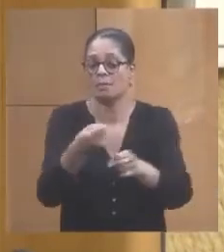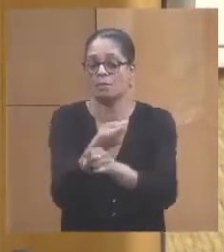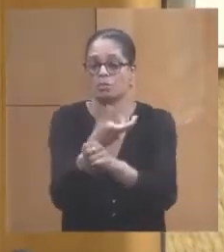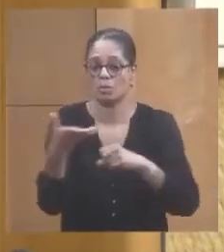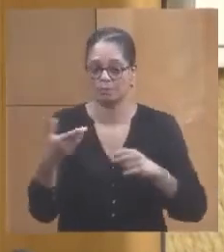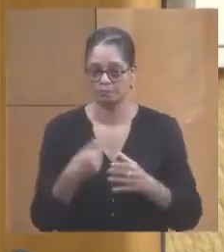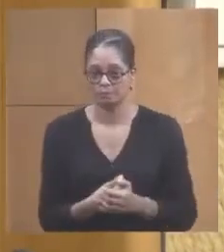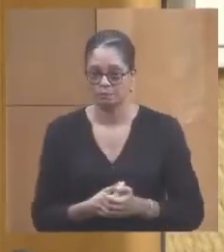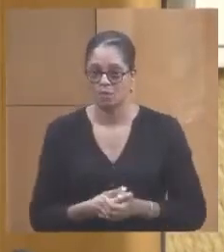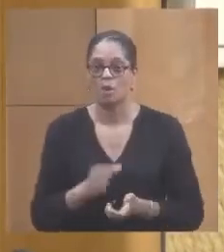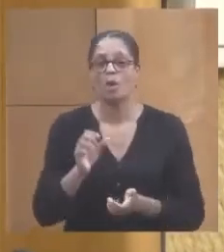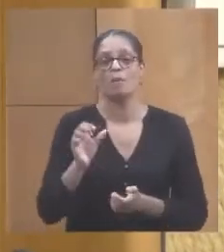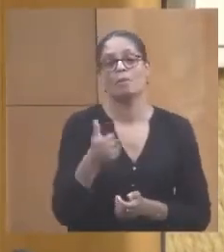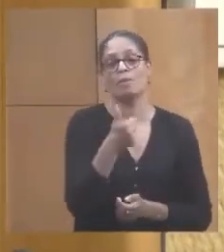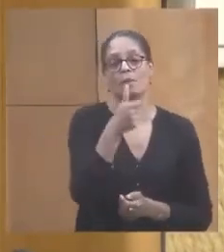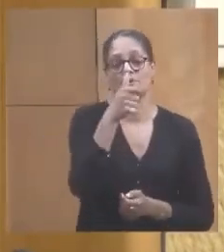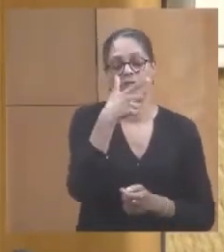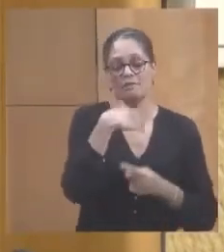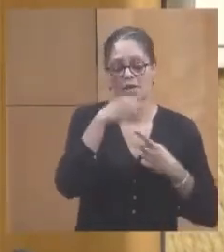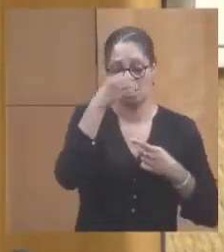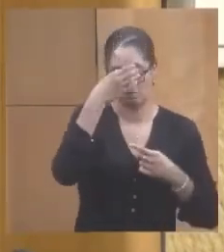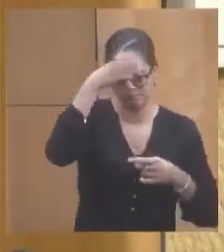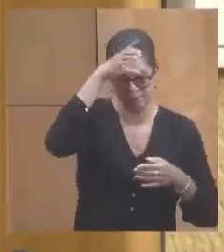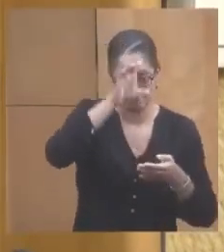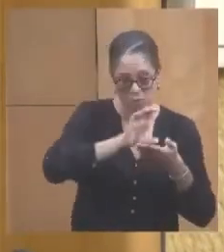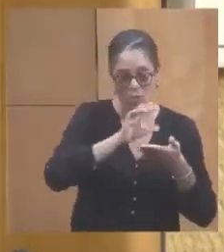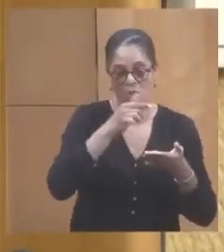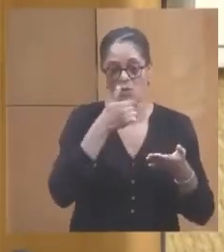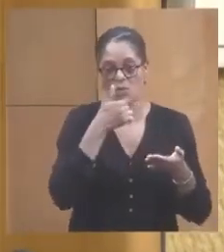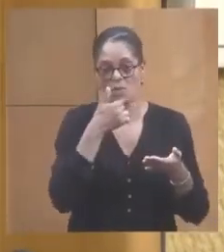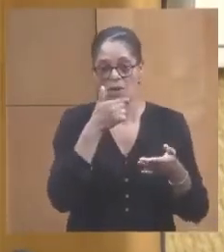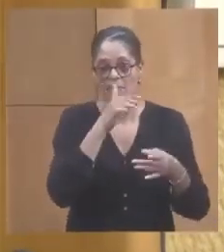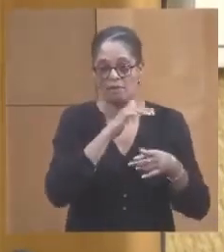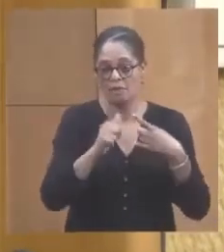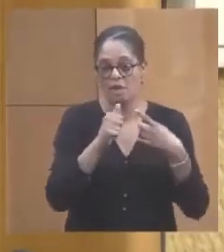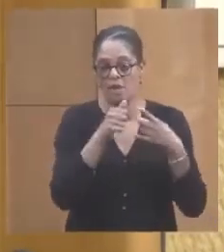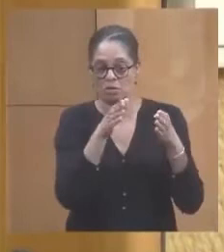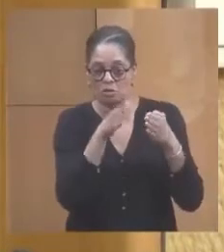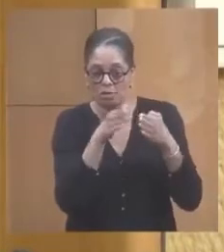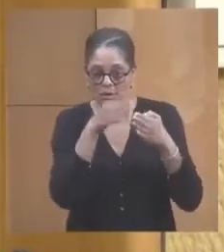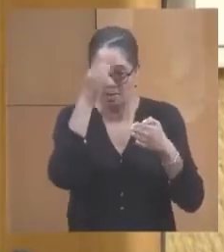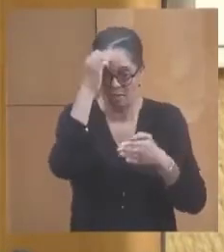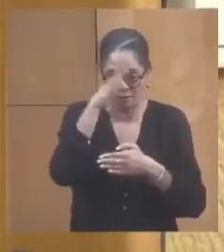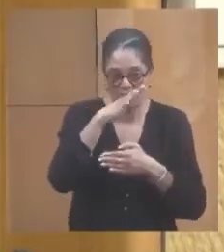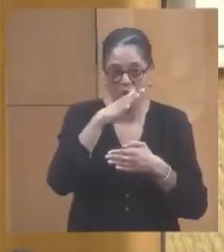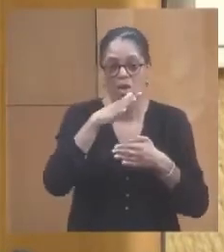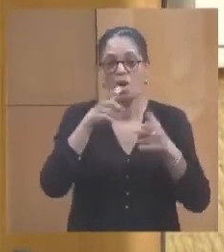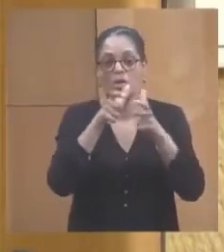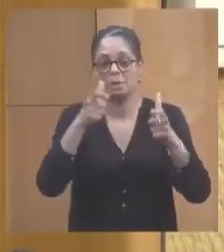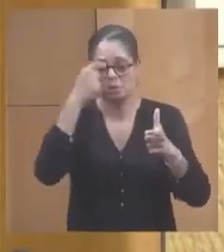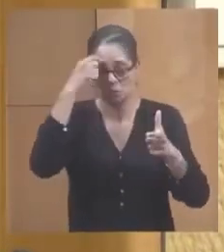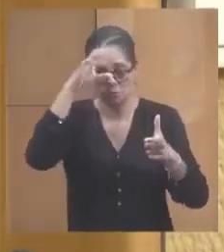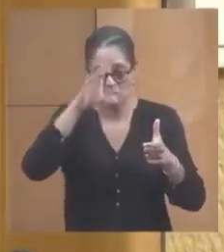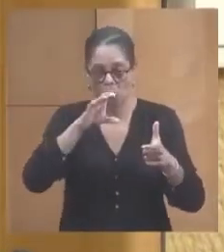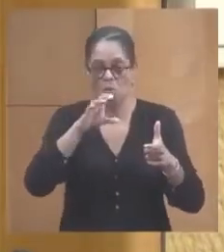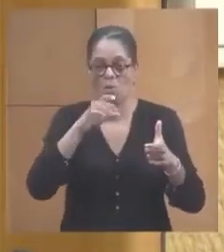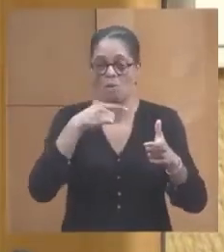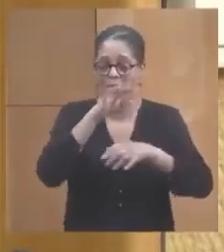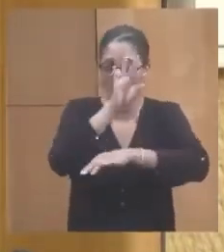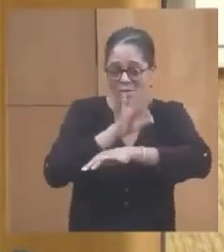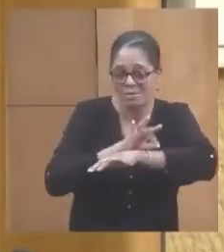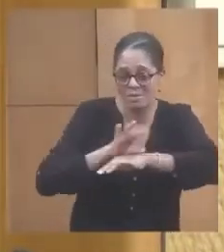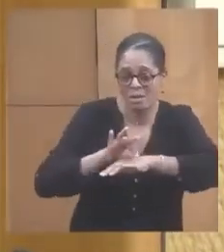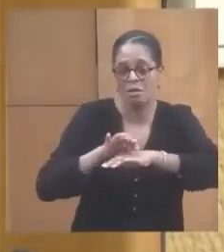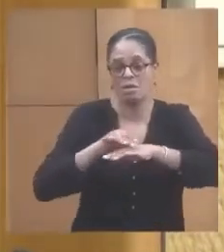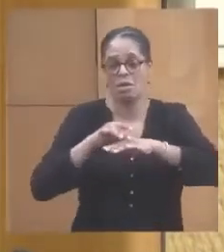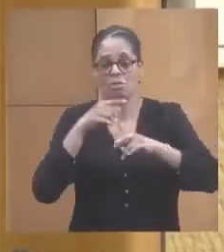d'abord trouver un concepteur dont nous avons fait des appels des consultations nous avons choisi des concepteurs architectes